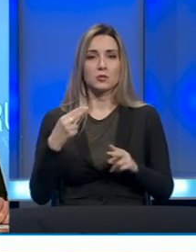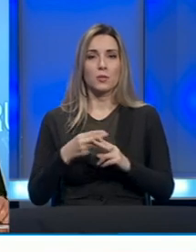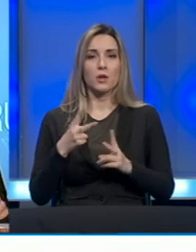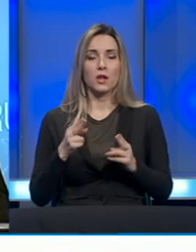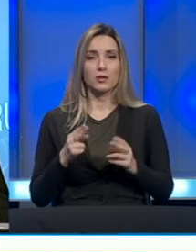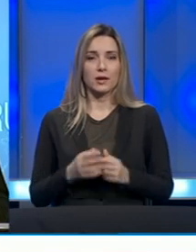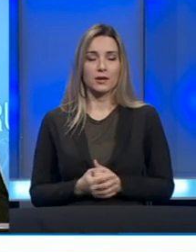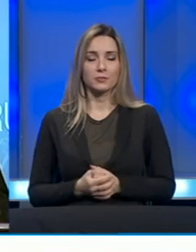gospodin Fikret Kubat.